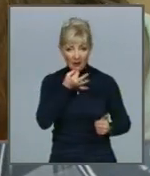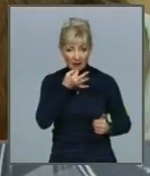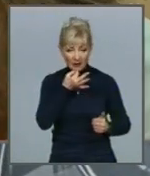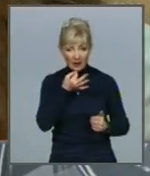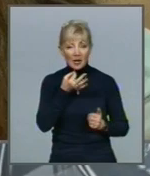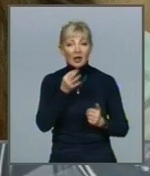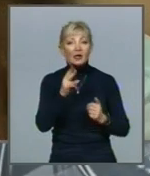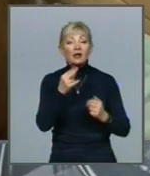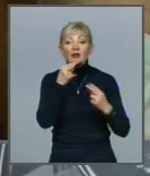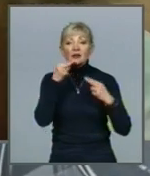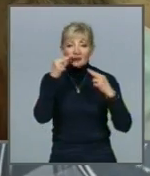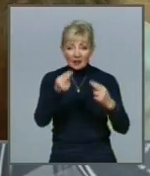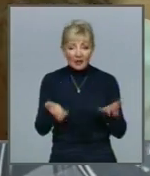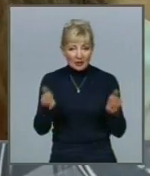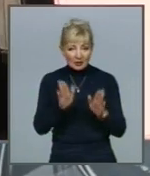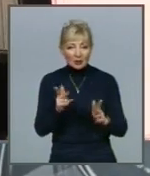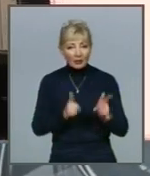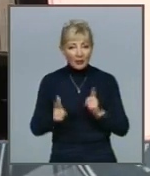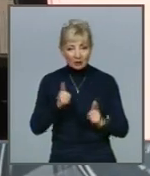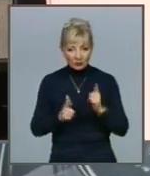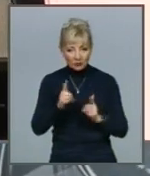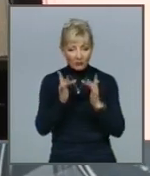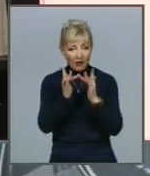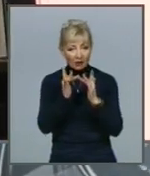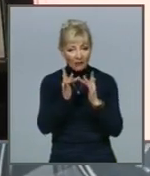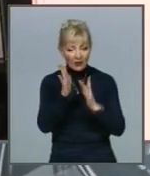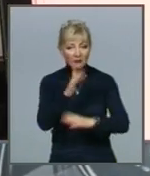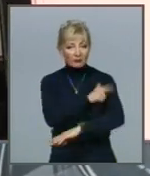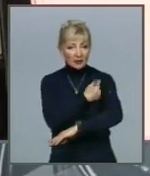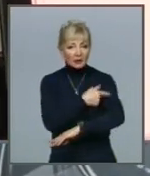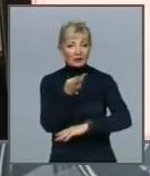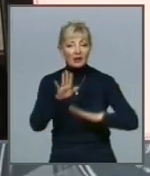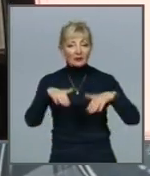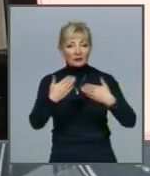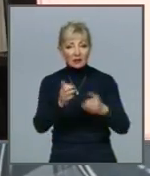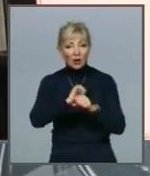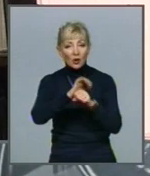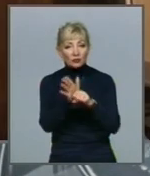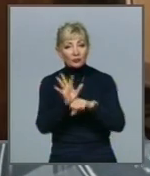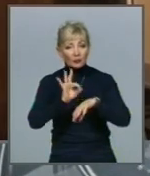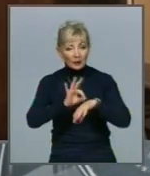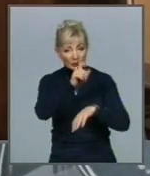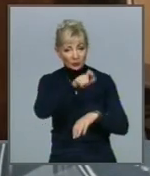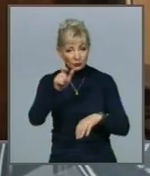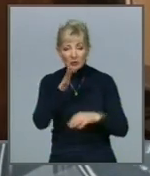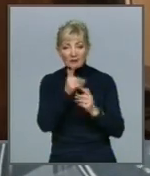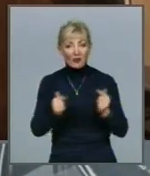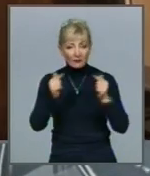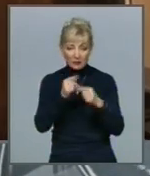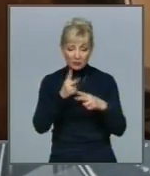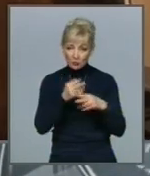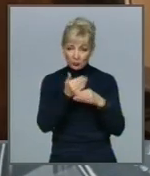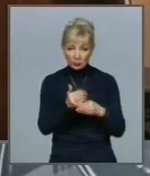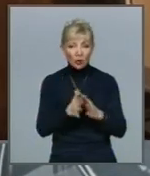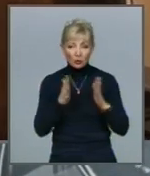уваги, як і раніше, залишається підготовка ліжок у стаціонарах для надання коронавірусним пацієнтам своєчасної медичної допомоги